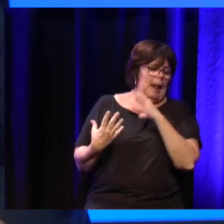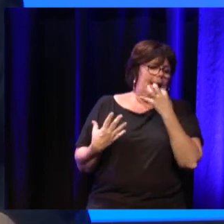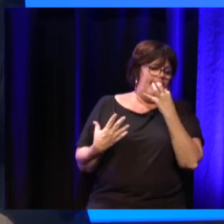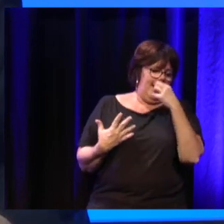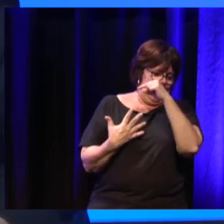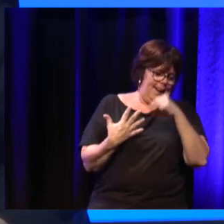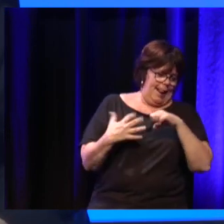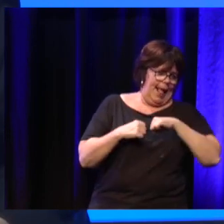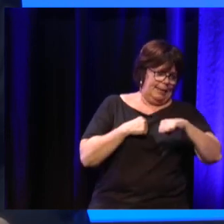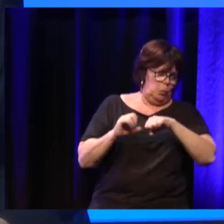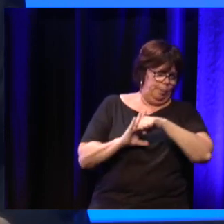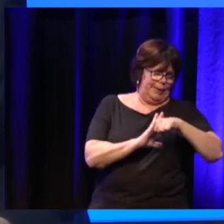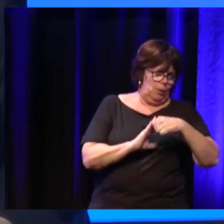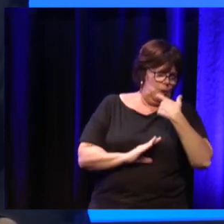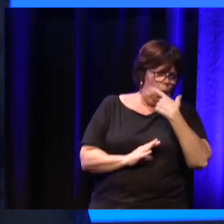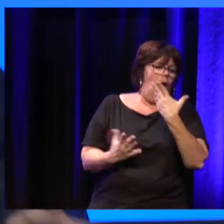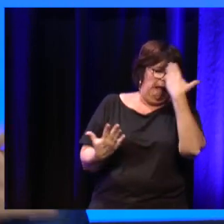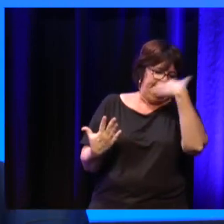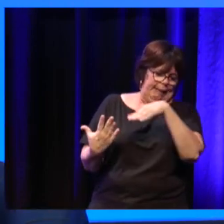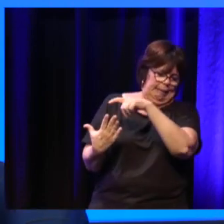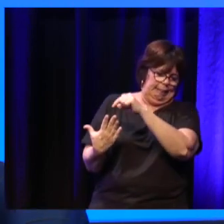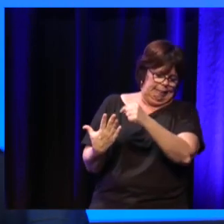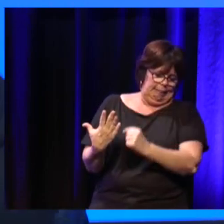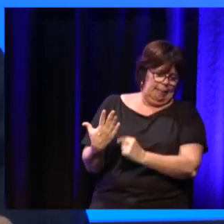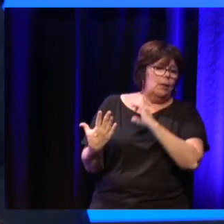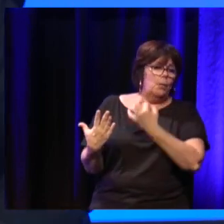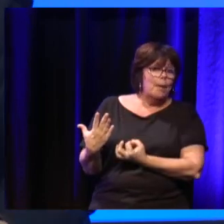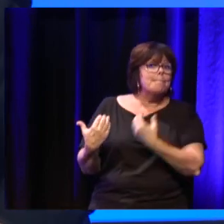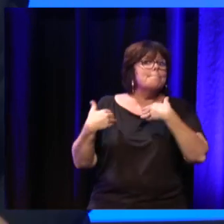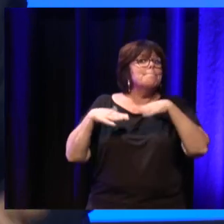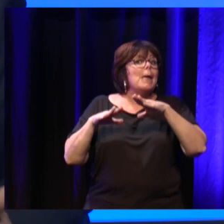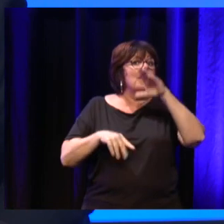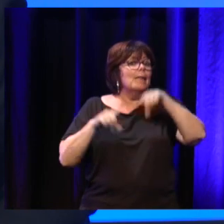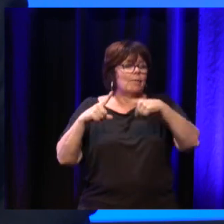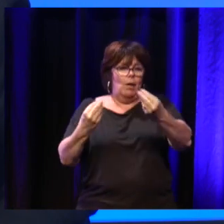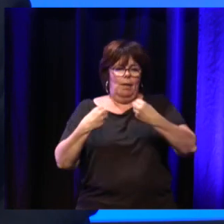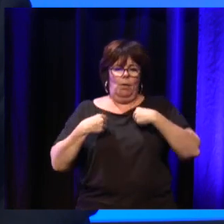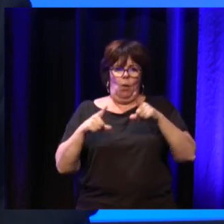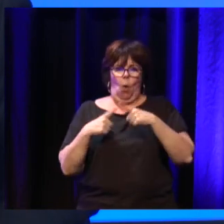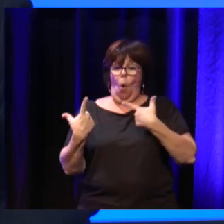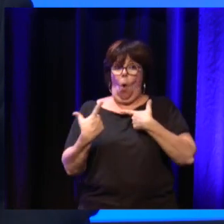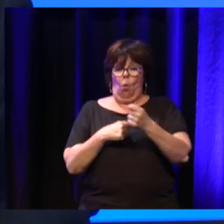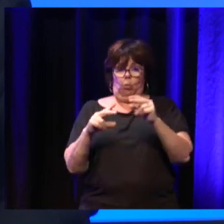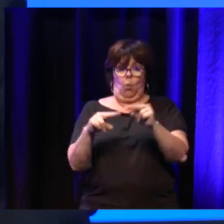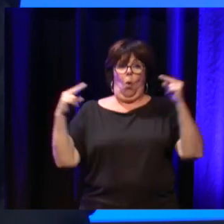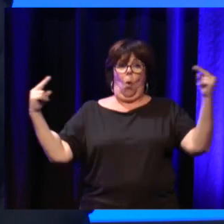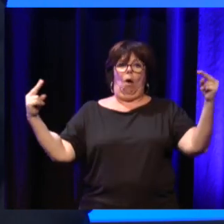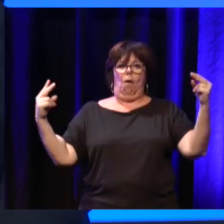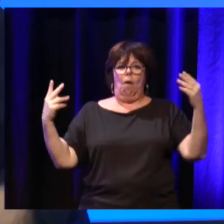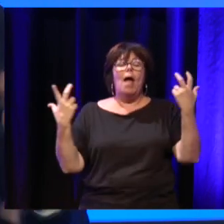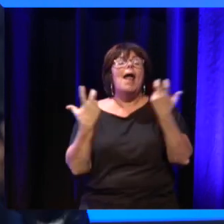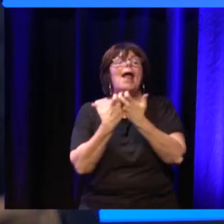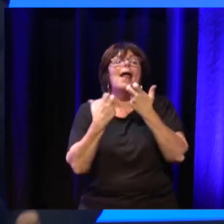prioritaires à mettre en place, c'est qu'il y eu un peu un décalage sur certains sujets. prends juste le dernier exemple, c'est les transports.